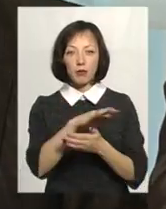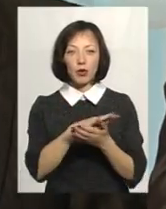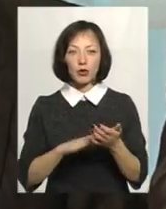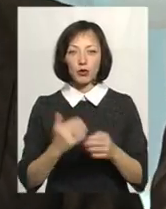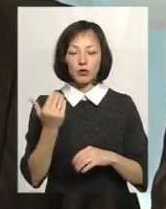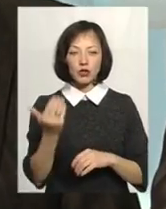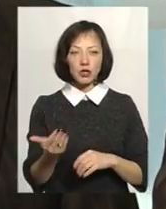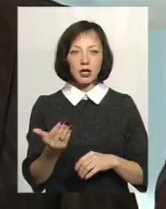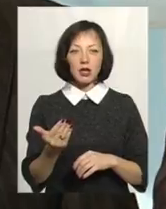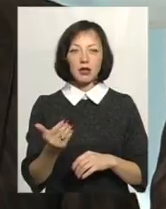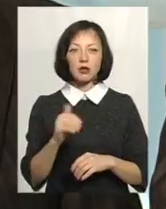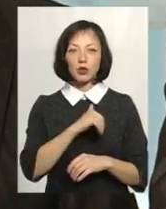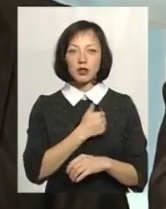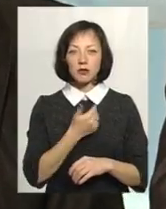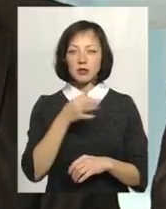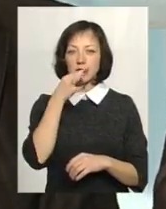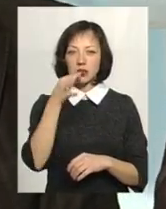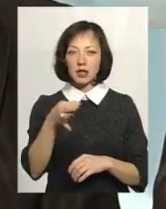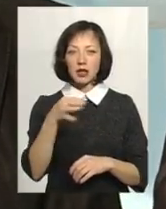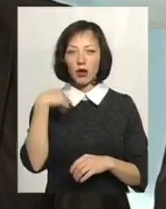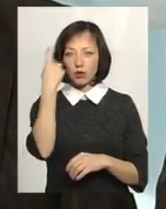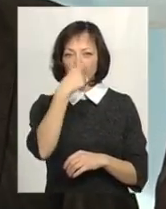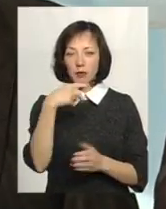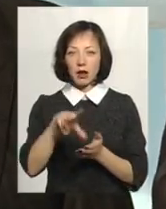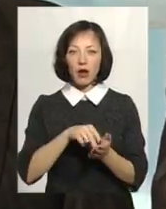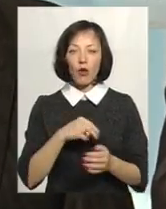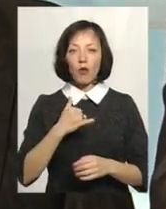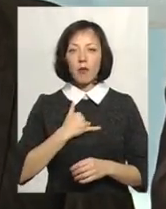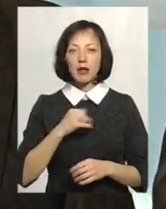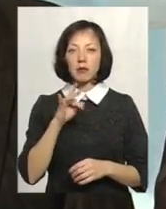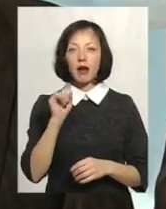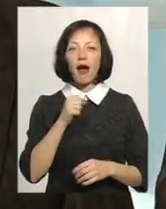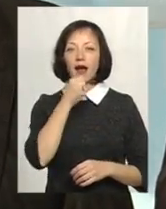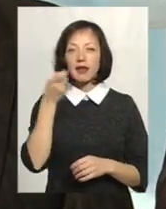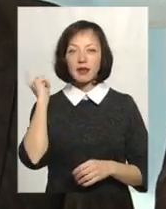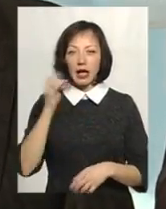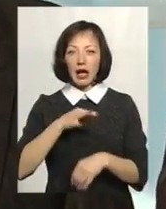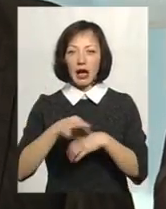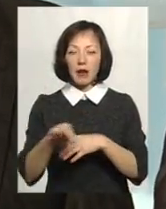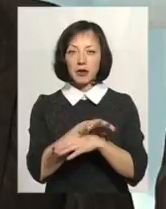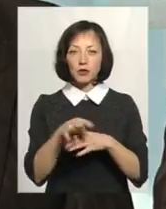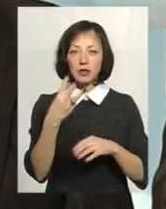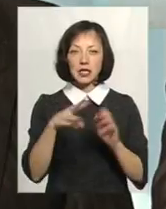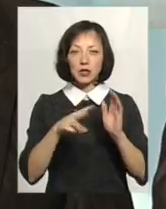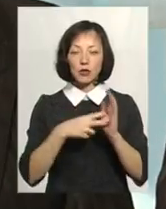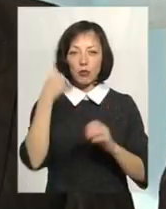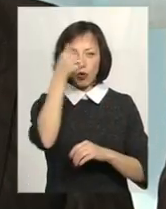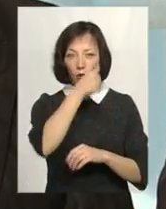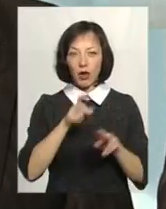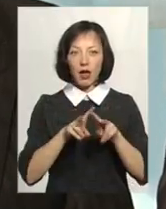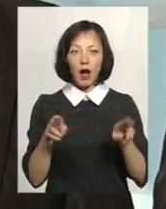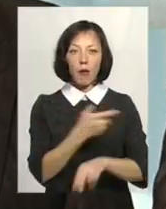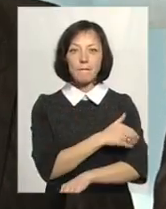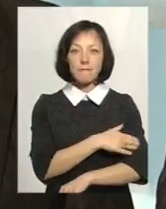Володимира, слів хотів би сказати на особистому прикладі, в мене прадід був репресований в 37-му році по поляк, як